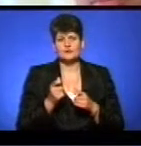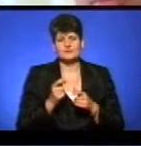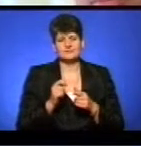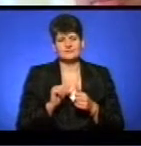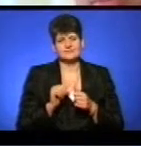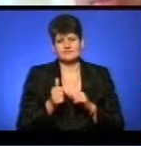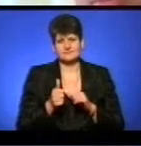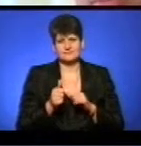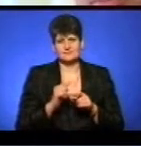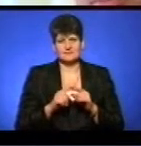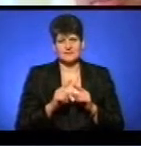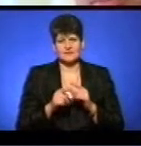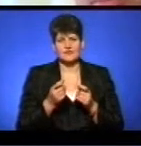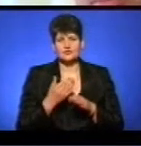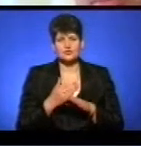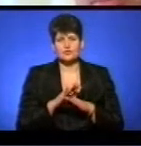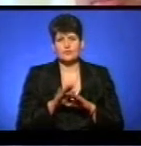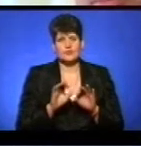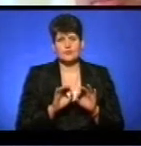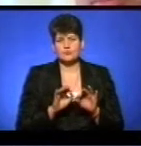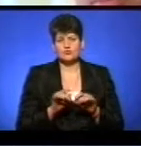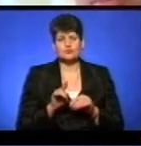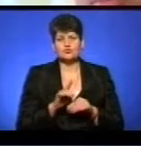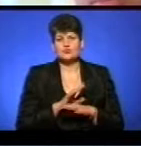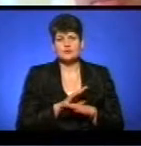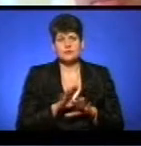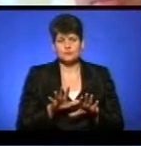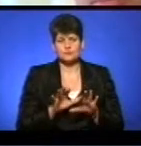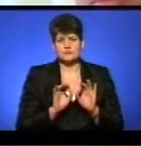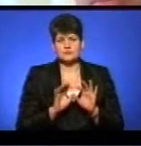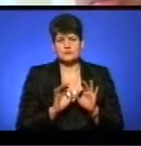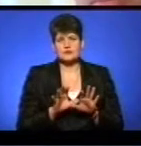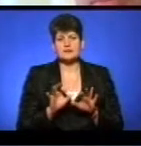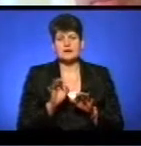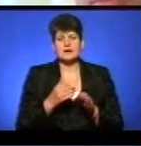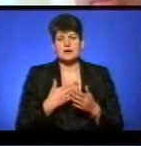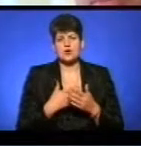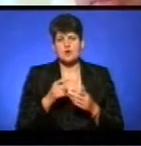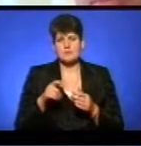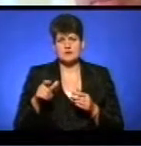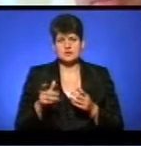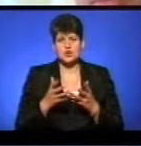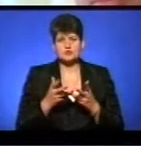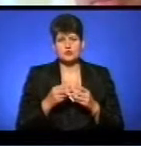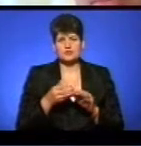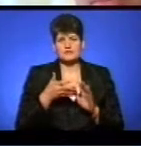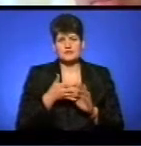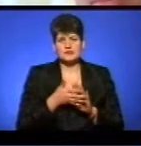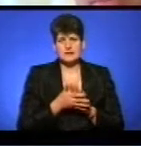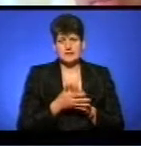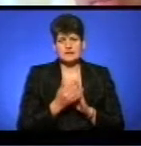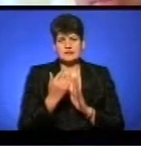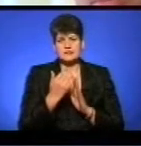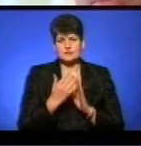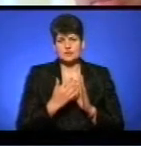і частково необґрунтованим, тому що не було прилюднено для громадськості розрахунків витрат і структури